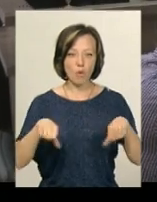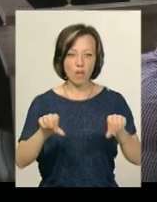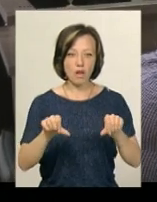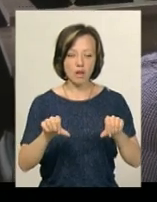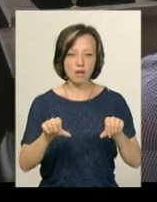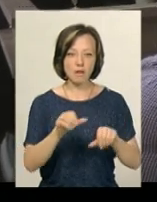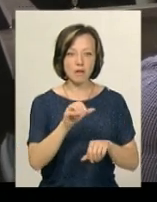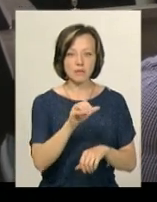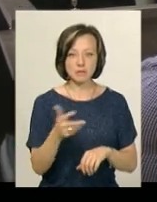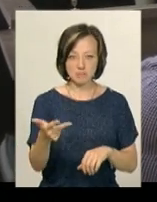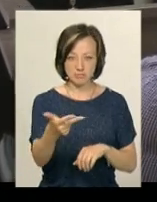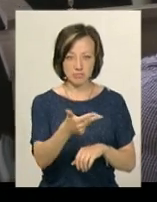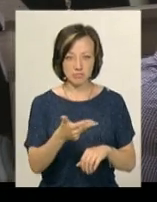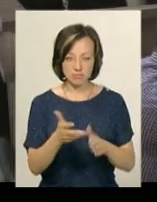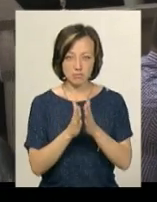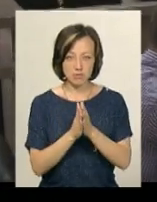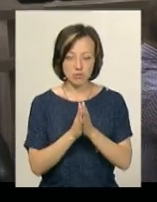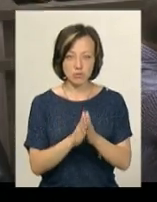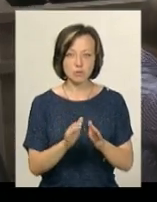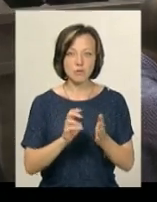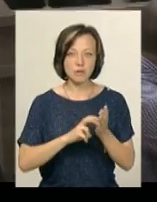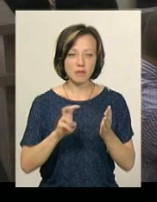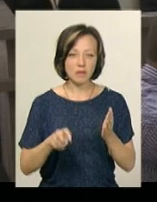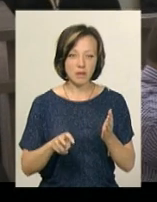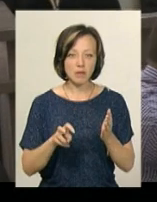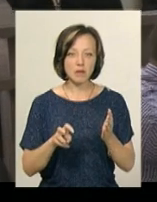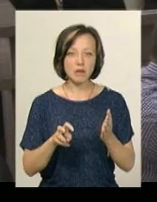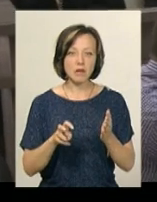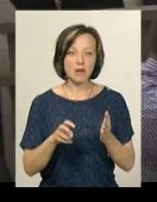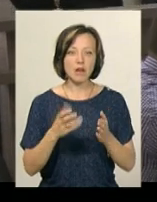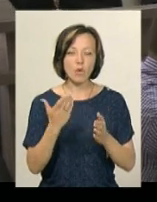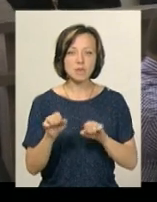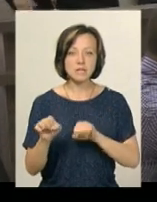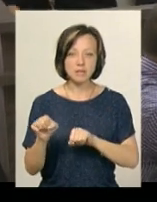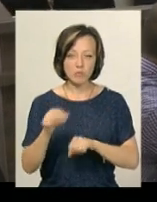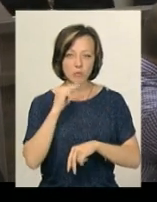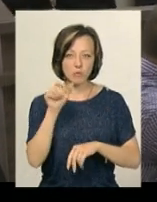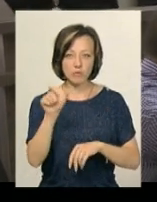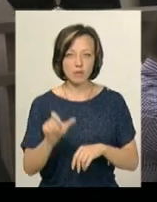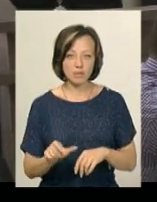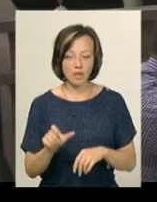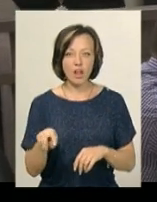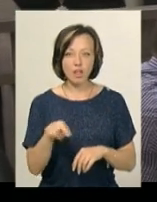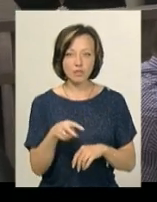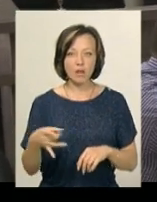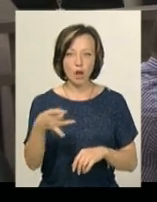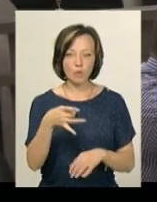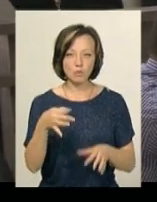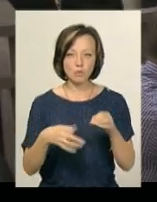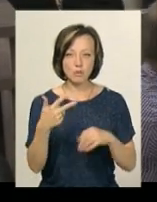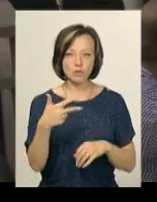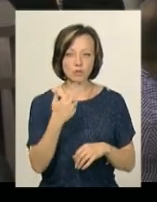Вітюк, Болотіна, Берчука від розгляду апеляційний скарг Неймака та його захисників на вирок літичного районного суду Хмельницької області 30